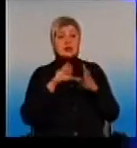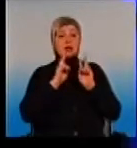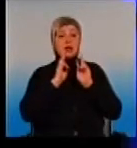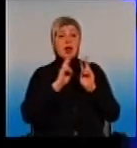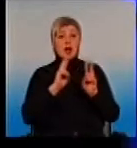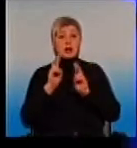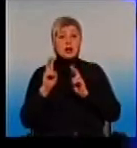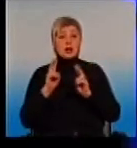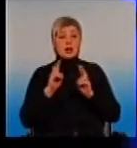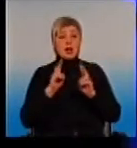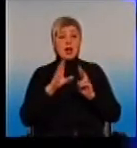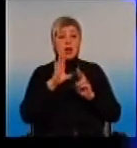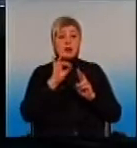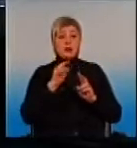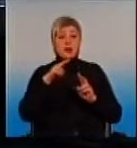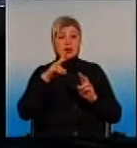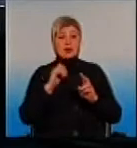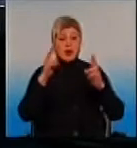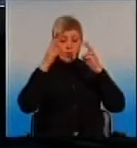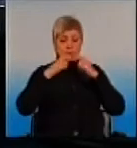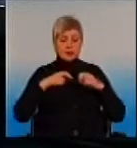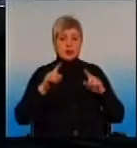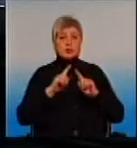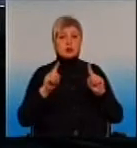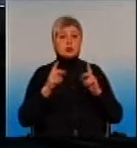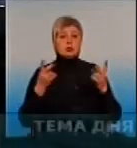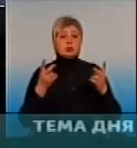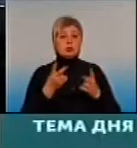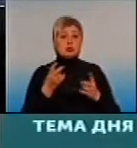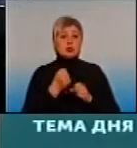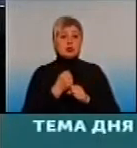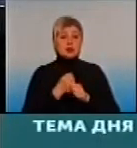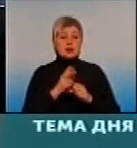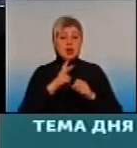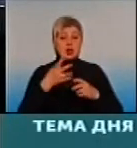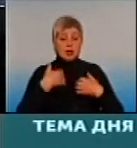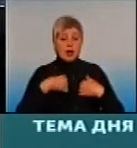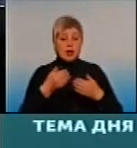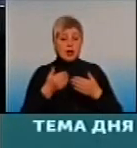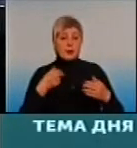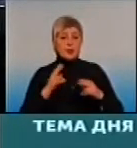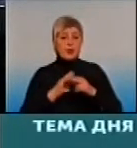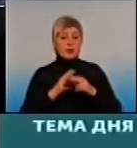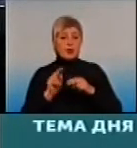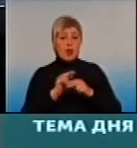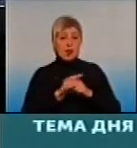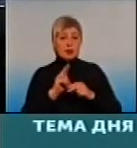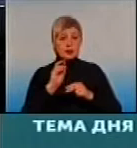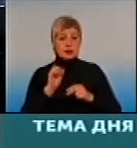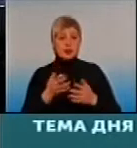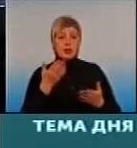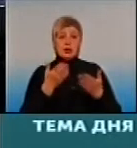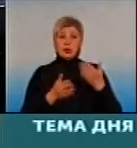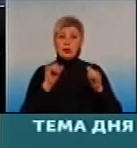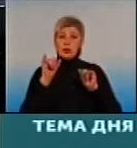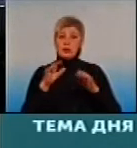какие види обследований, что нужно делать, какая профилактика может быть, если у вас какие-то, допустим, были проблемы, или у вас